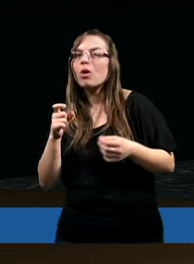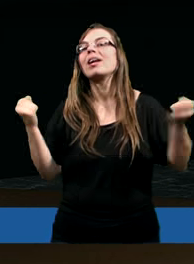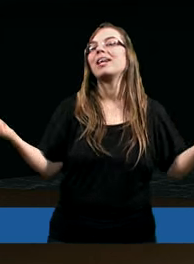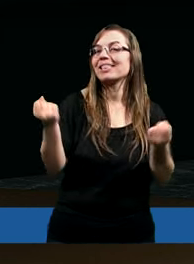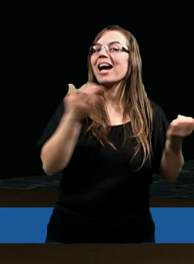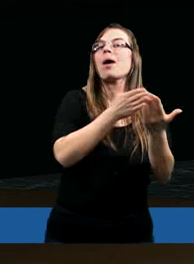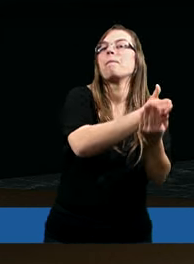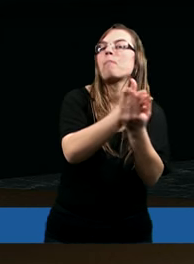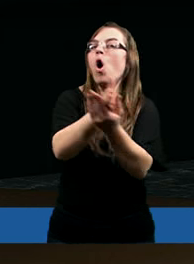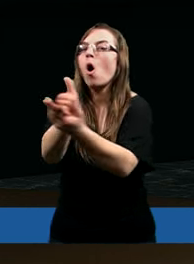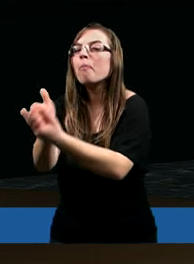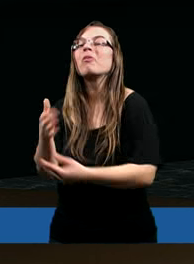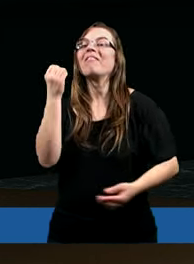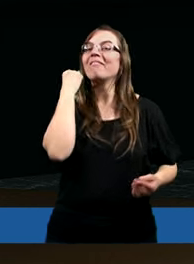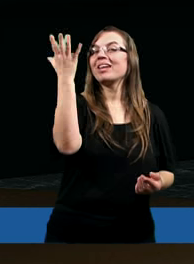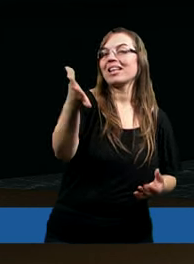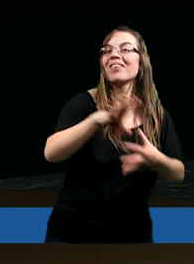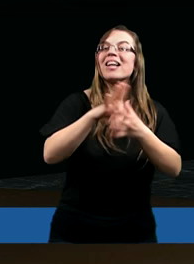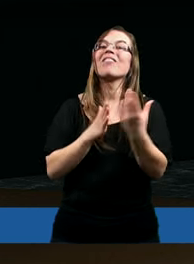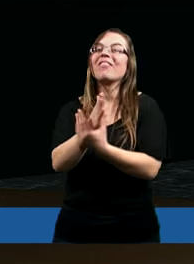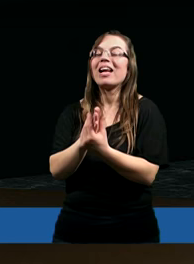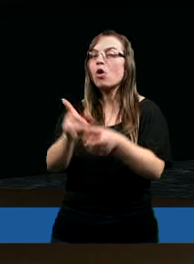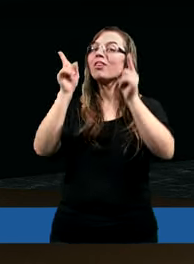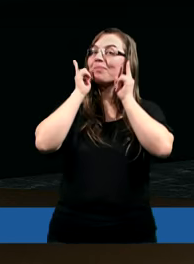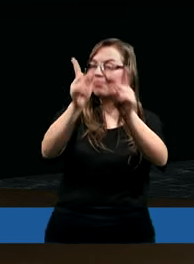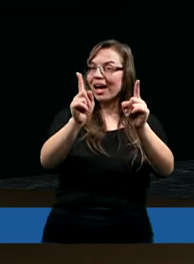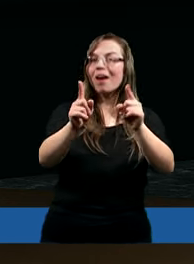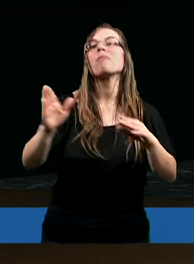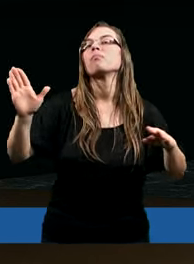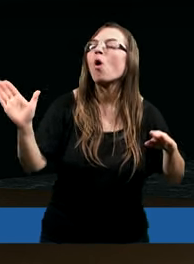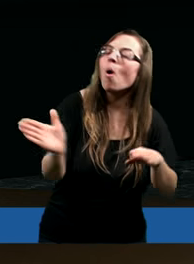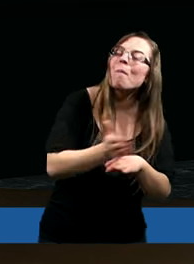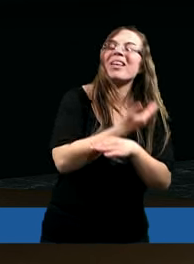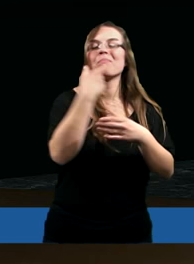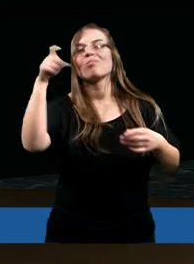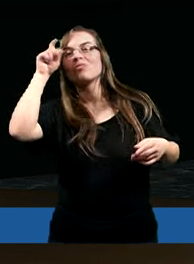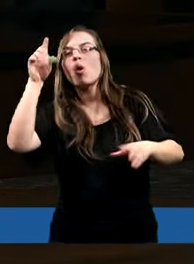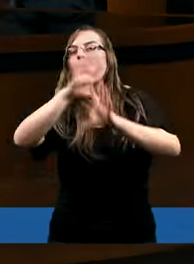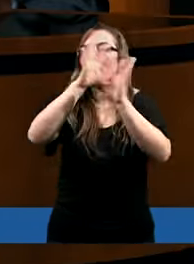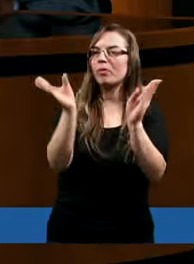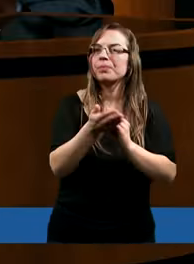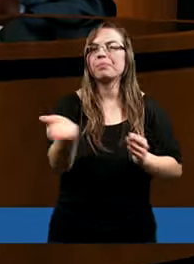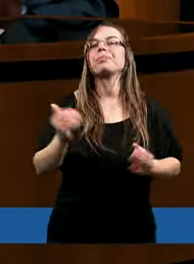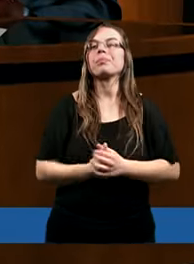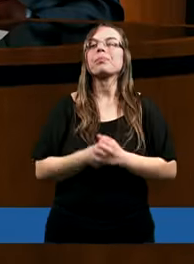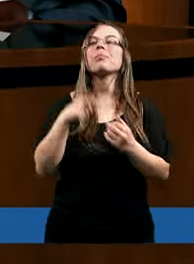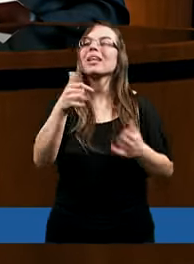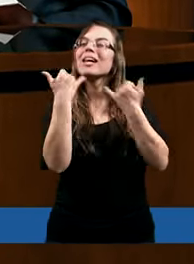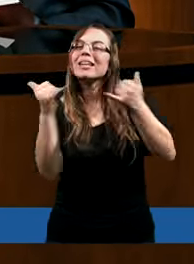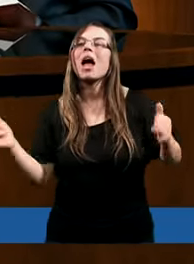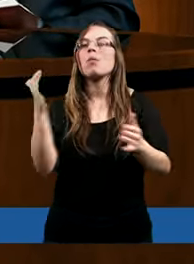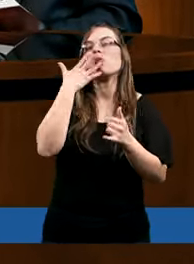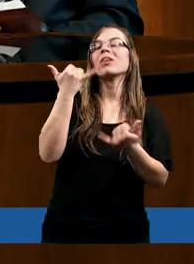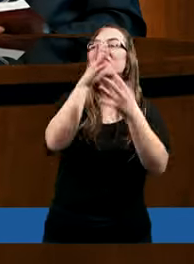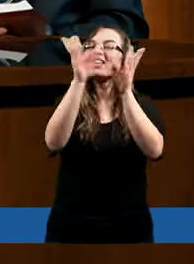pomóc wytrwać w wierności prawdzie pomimo ciężkich prób. Inaczej mówiąc, te wszystkie